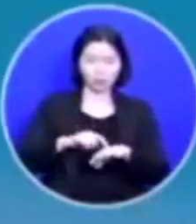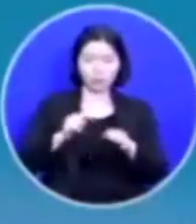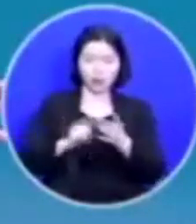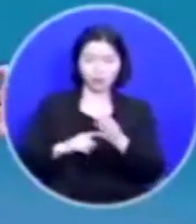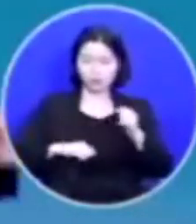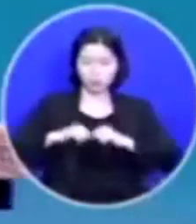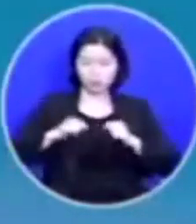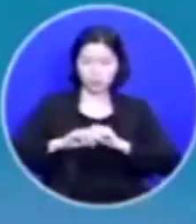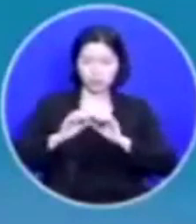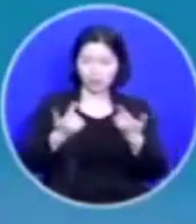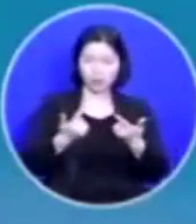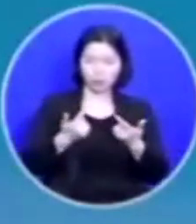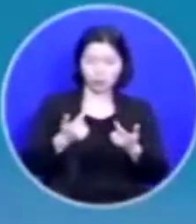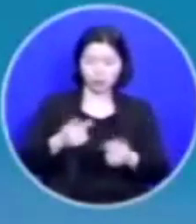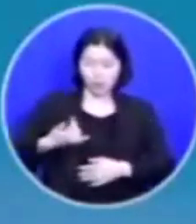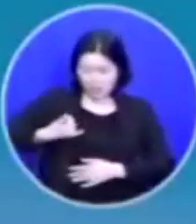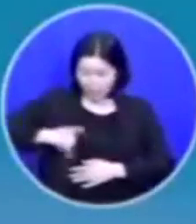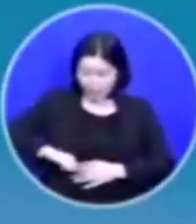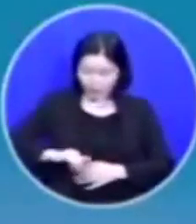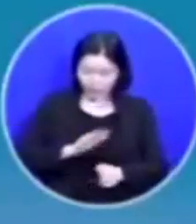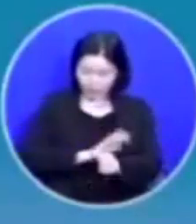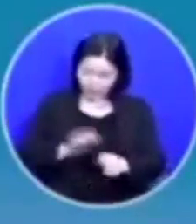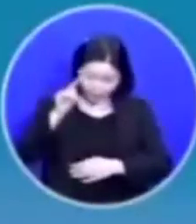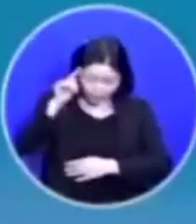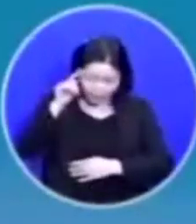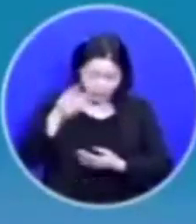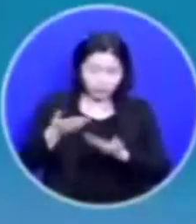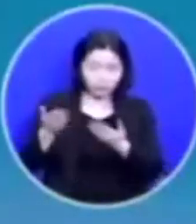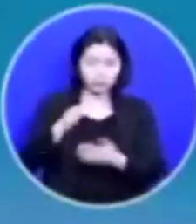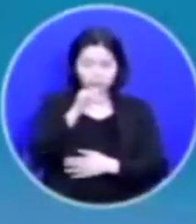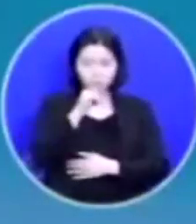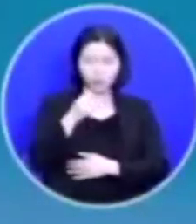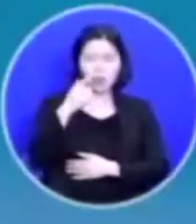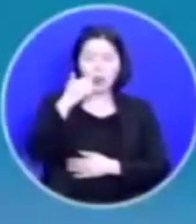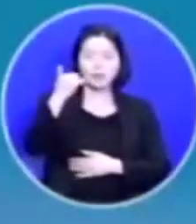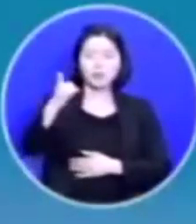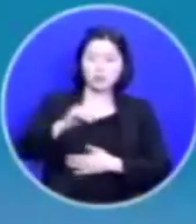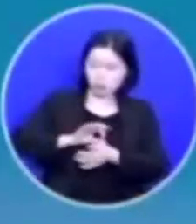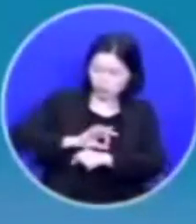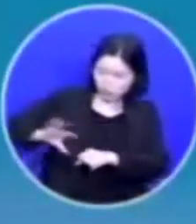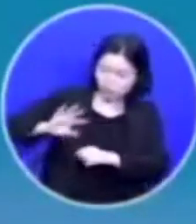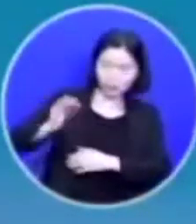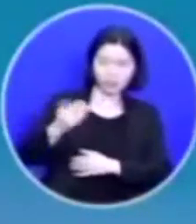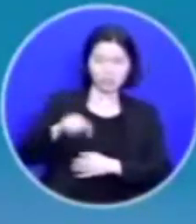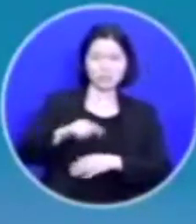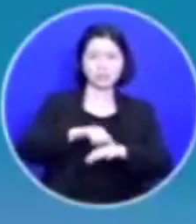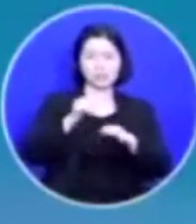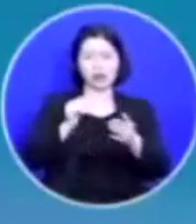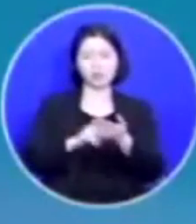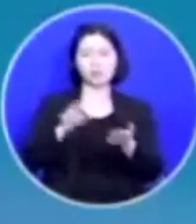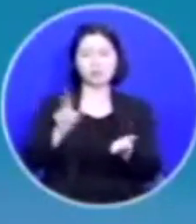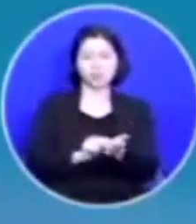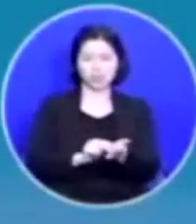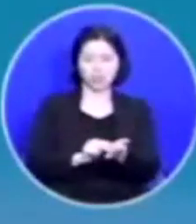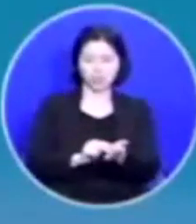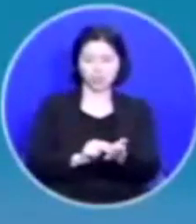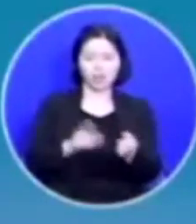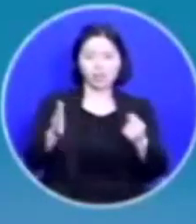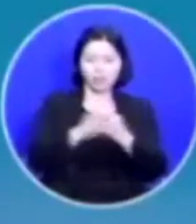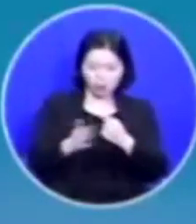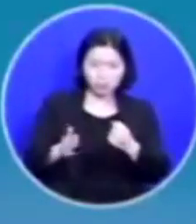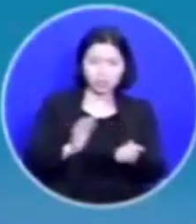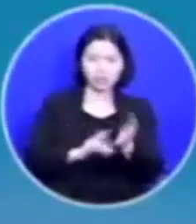자식에게는 그렇게 잘 신경 쓰면서도 부모님에게는 소홀하게 되는 이 마음이 문제인데 그래서 예수님을 바라보라는